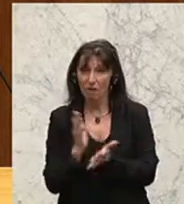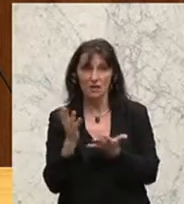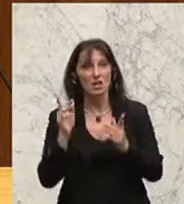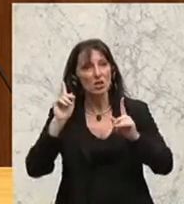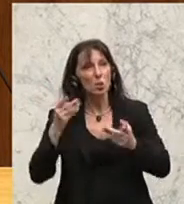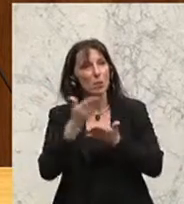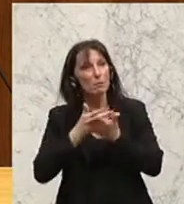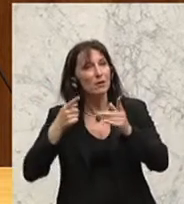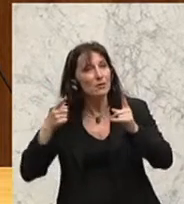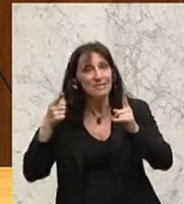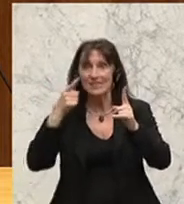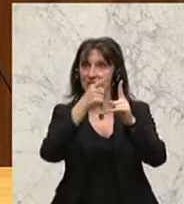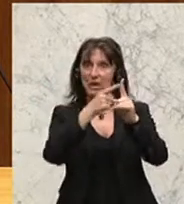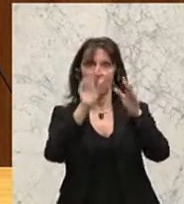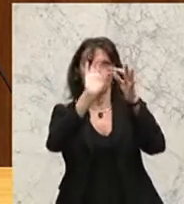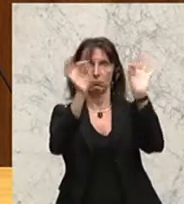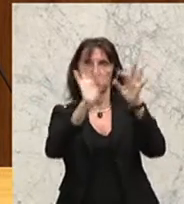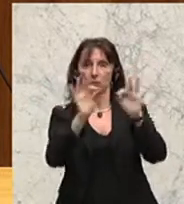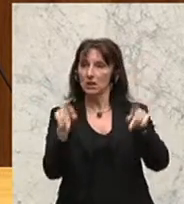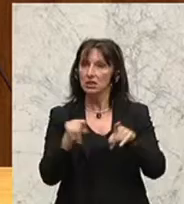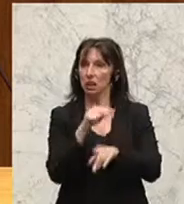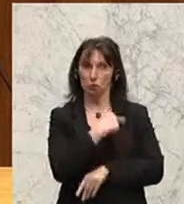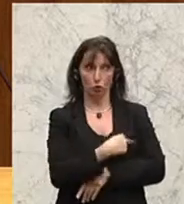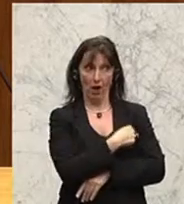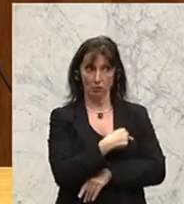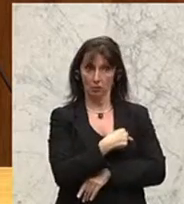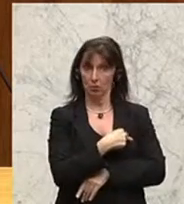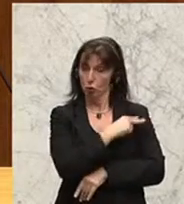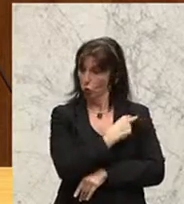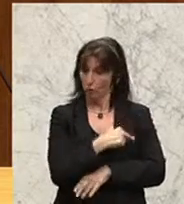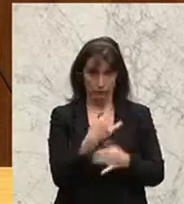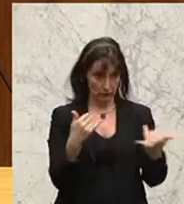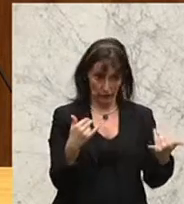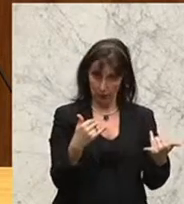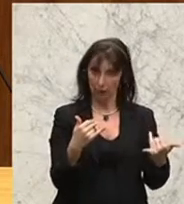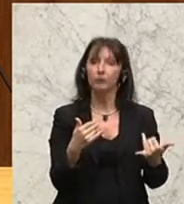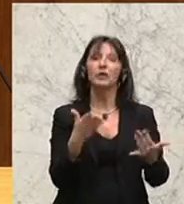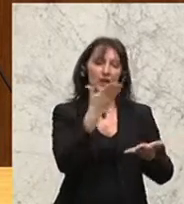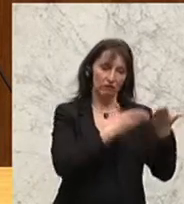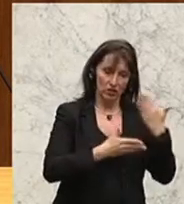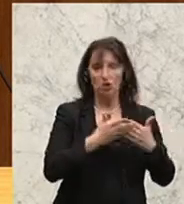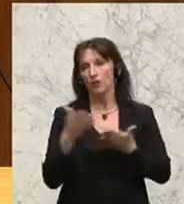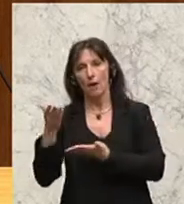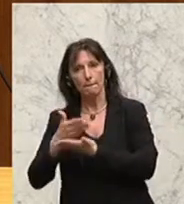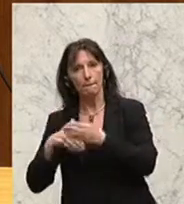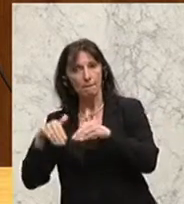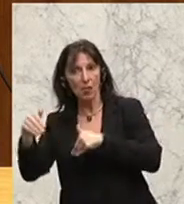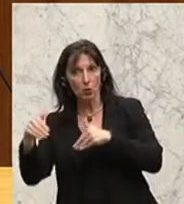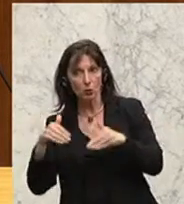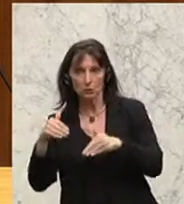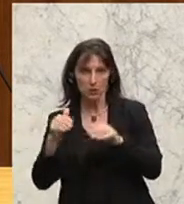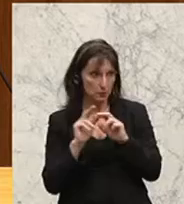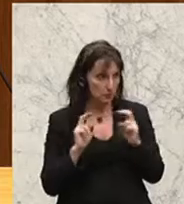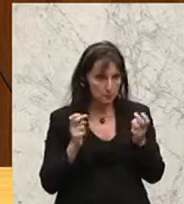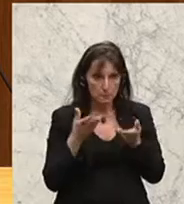wie in der Schweiz, wo die Wirtschaft sich mit der Bildungsministerin zusammensetzt und jedes